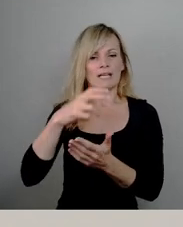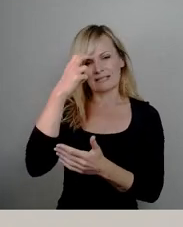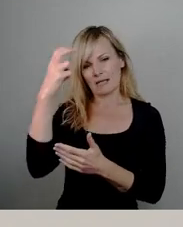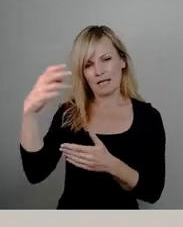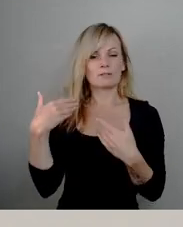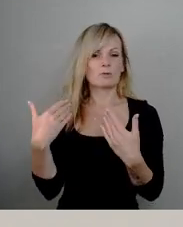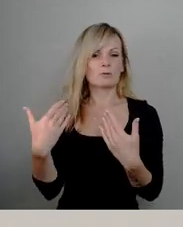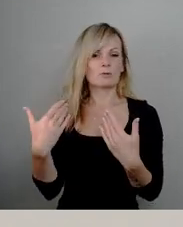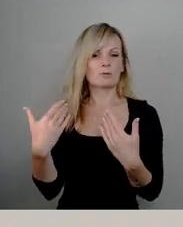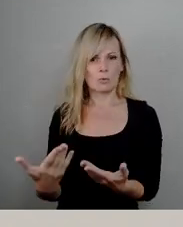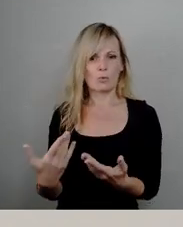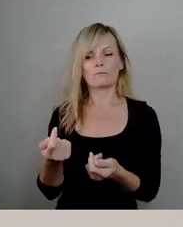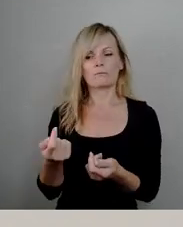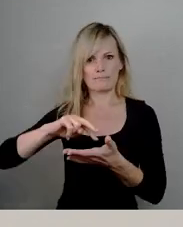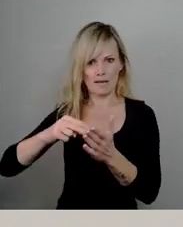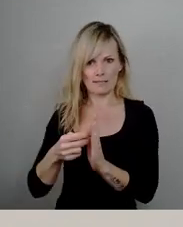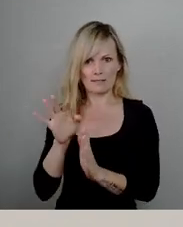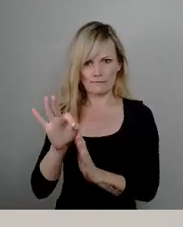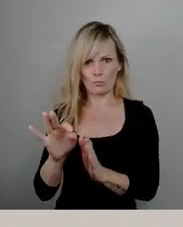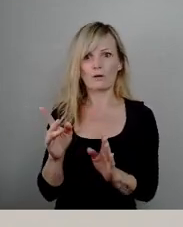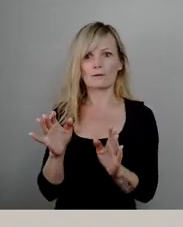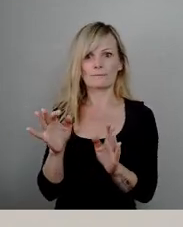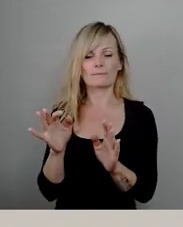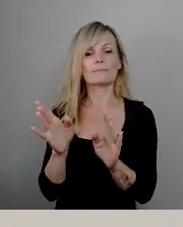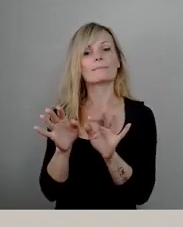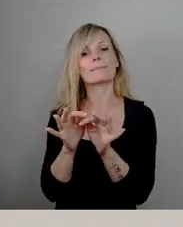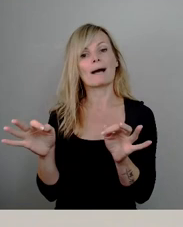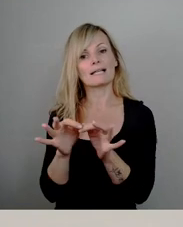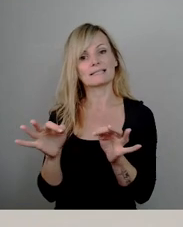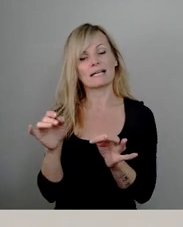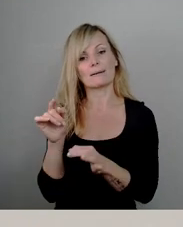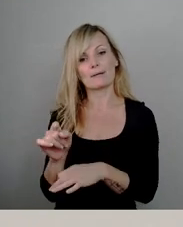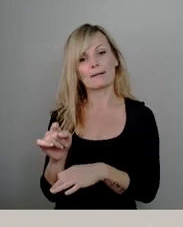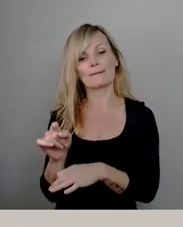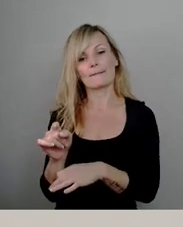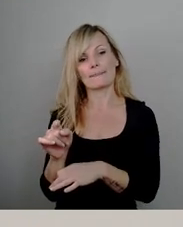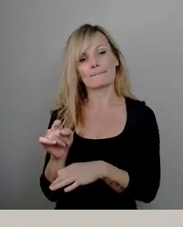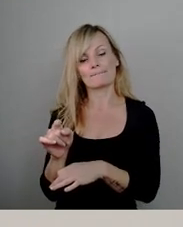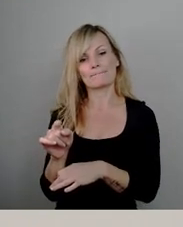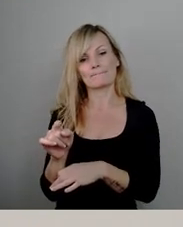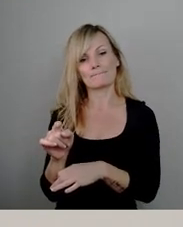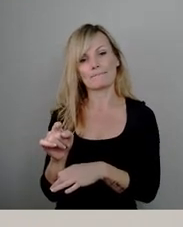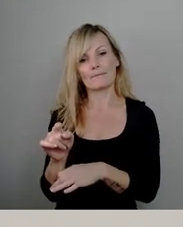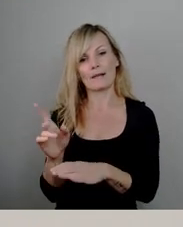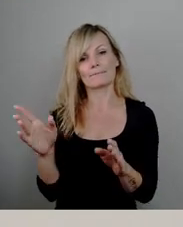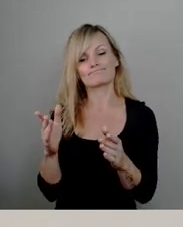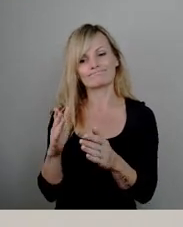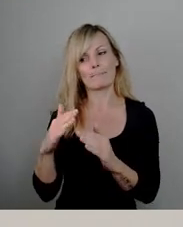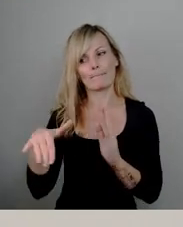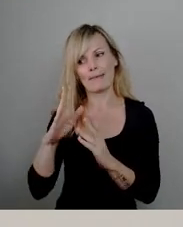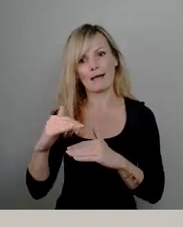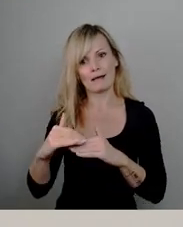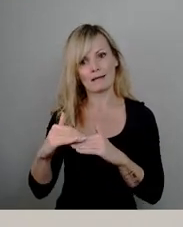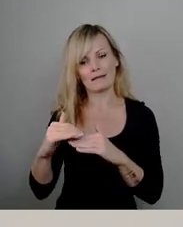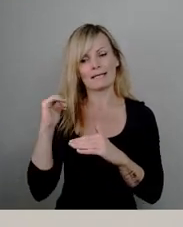vorgenommen für die Maßnahme zur Erhöhung der Tragfähigkeit, gab es keinen Anlass,